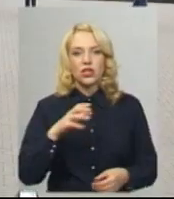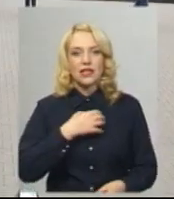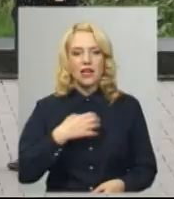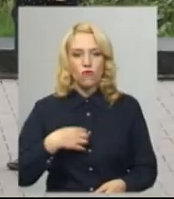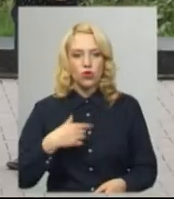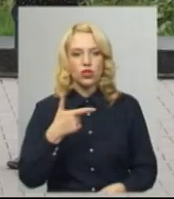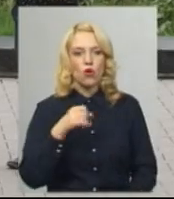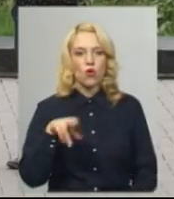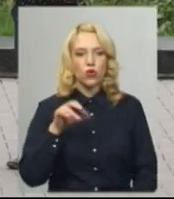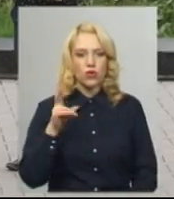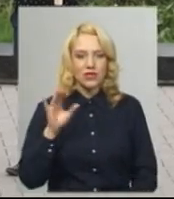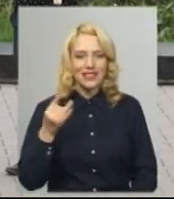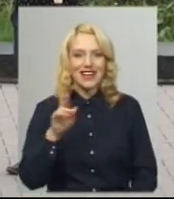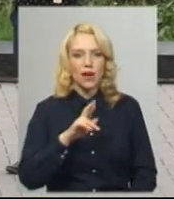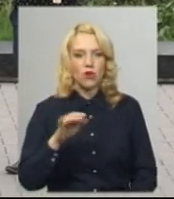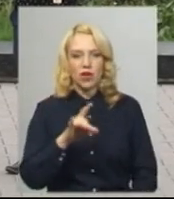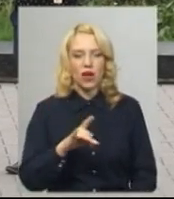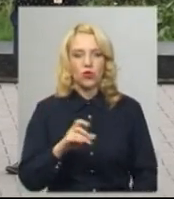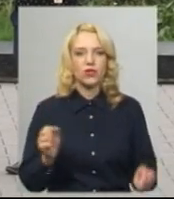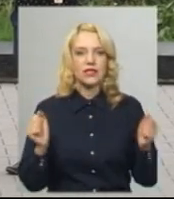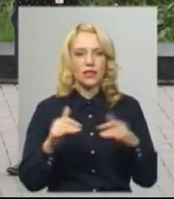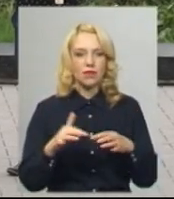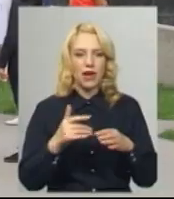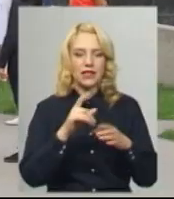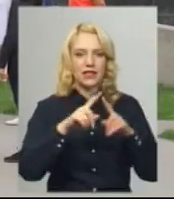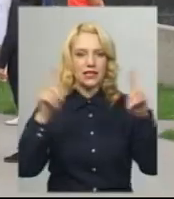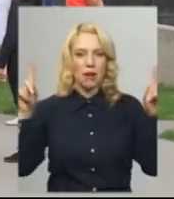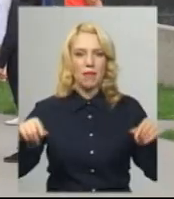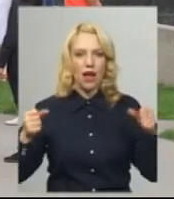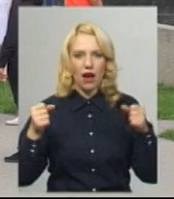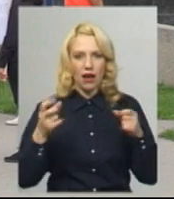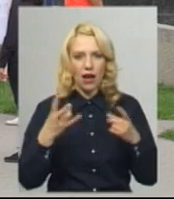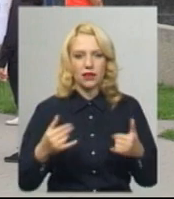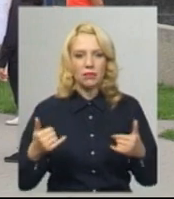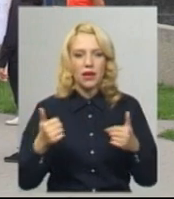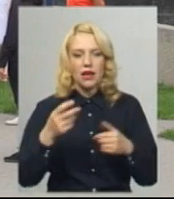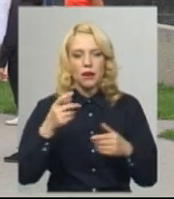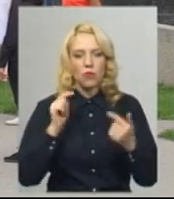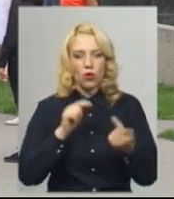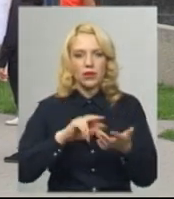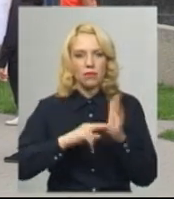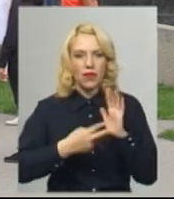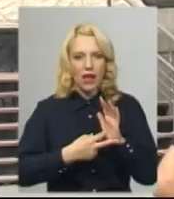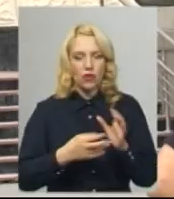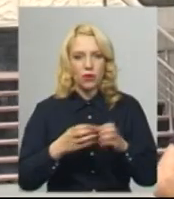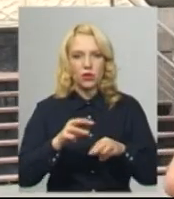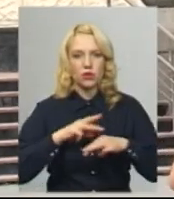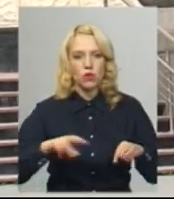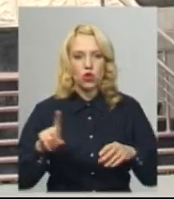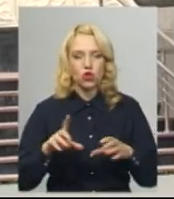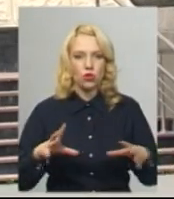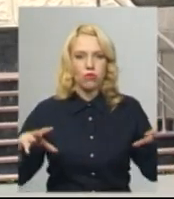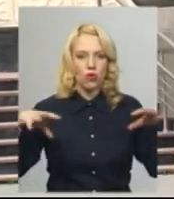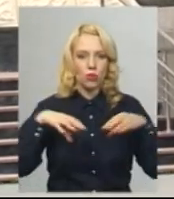та Ярмоленецького районів зібралися з плакатами біля будинку обласної ради Хмельницькому на акцію протесту проти плану Кабінету міністрів України укропнити територіальні